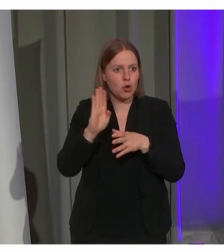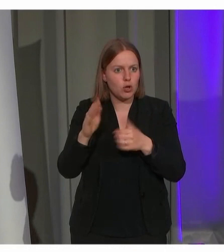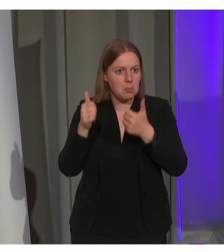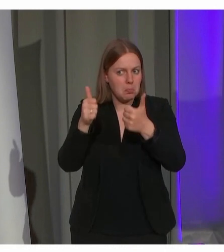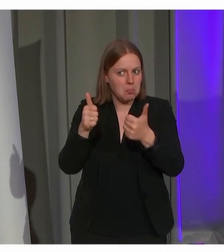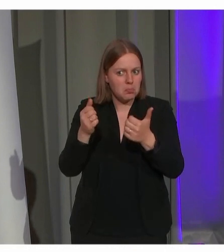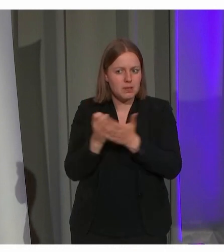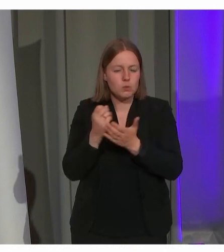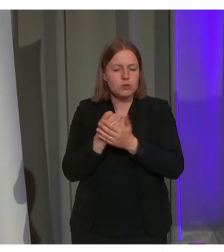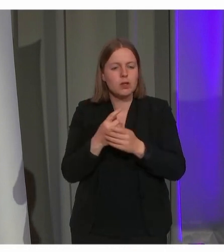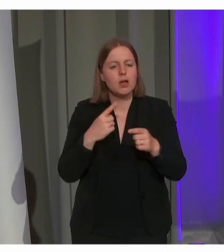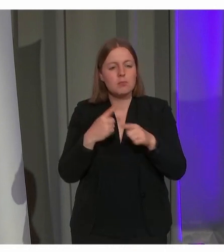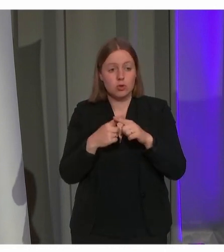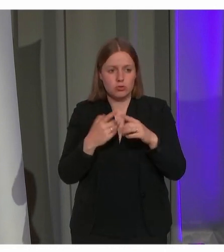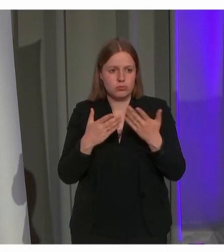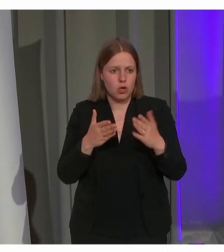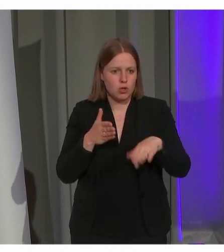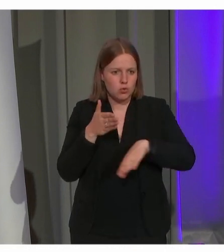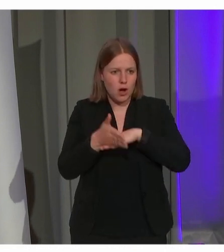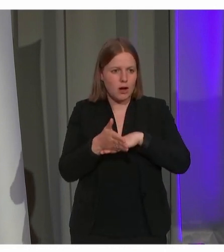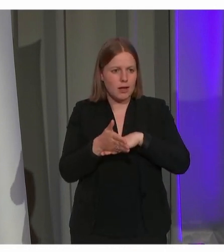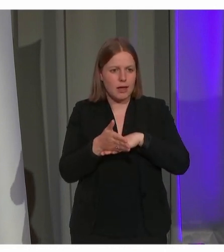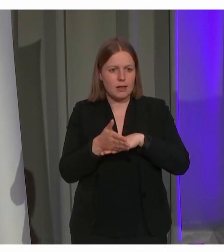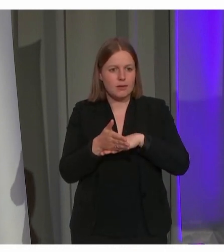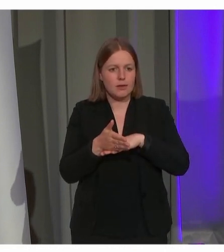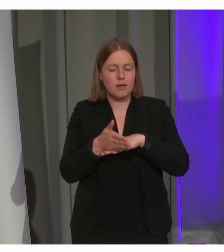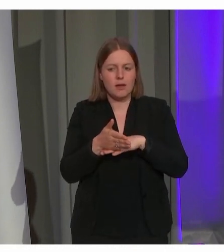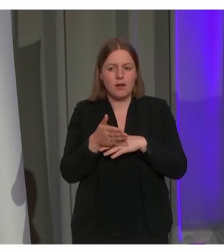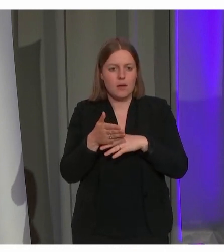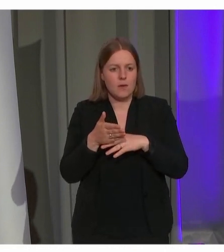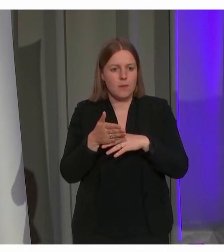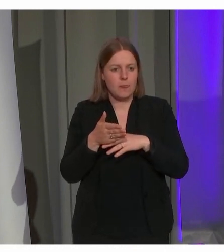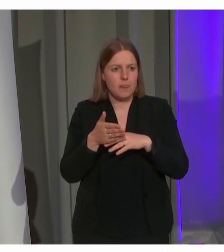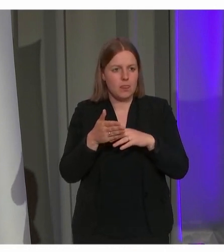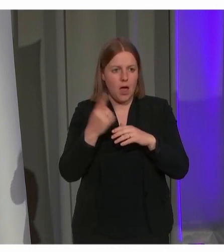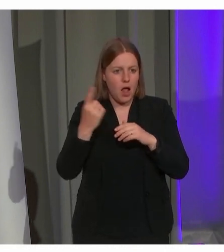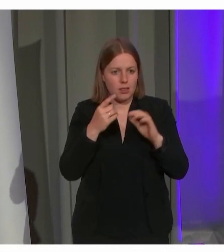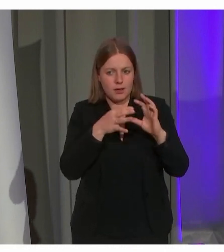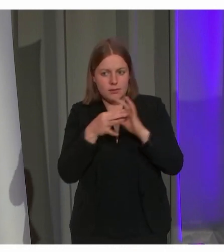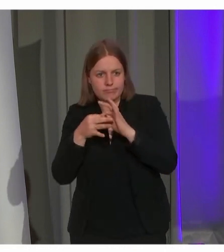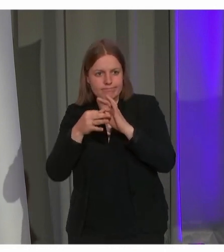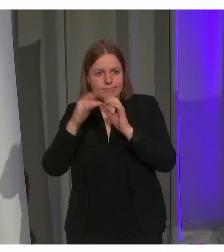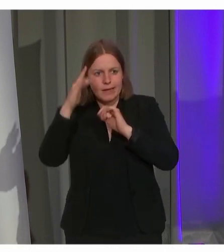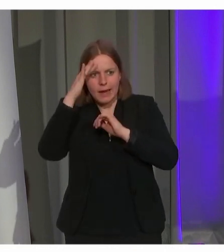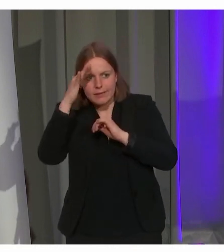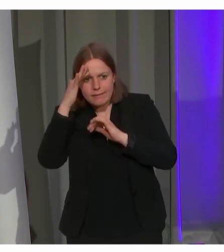toegankelijkheid houdt ook heel nauw verband met creatief zijn, creatief denken. Dank je wel.